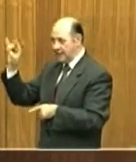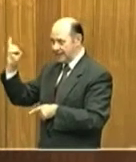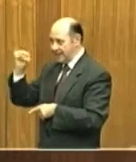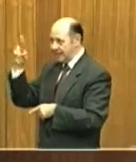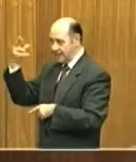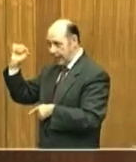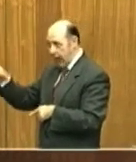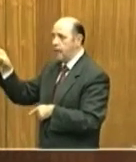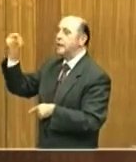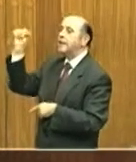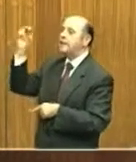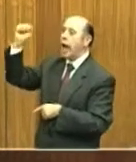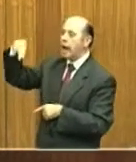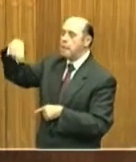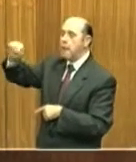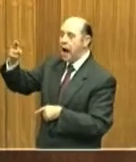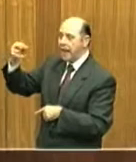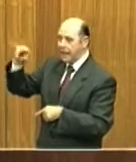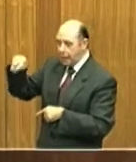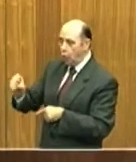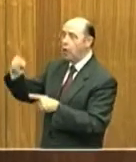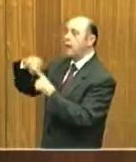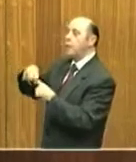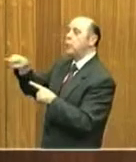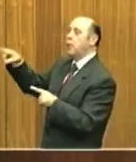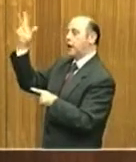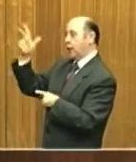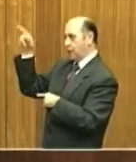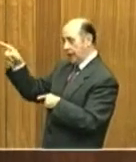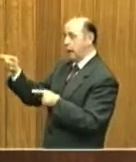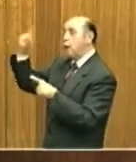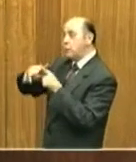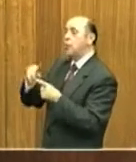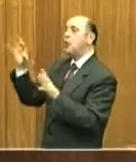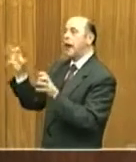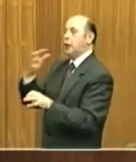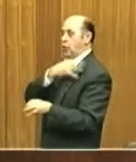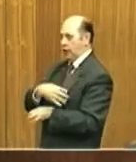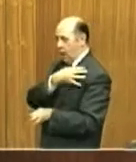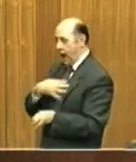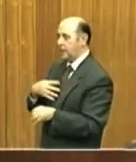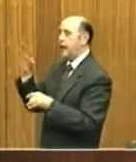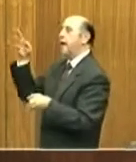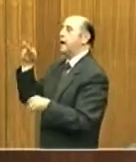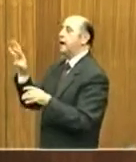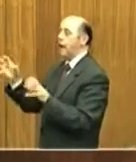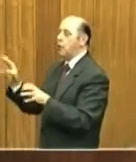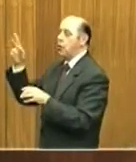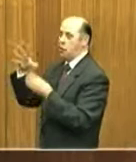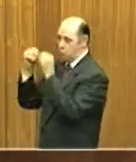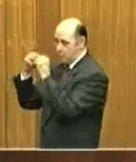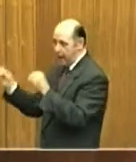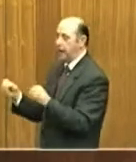di Radio Vaticana. Oltre ai nostri fondatori è con noi la Radio Croata, Radio Pole, Radio Fiume, la Radio Rumena, la